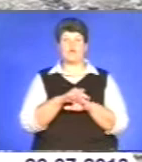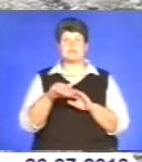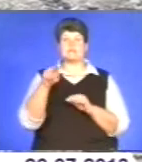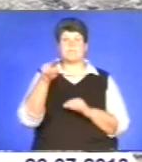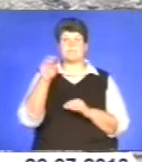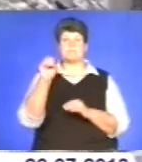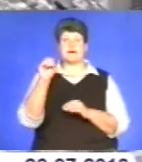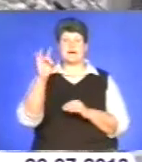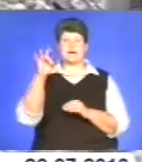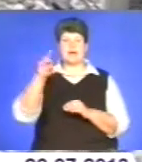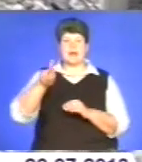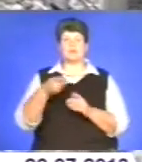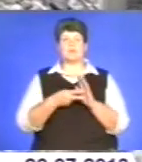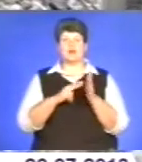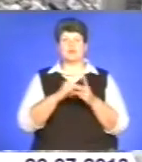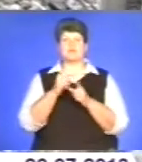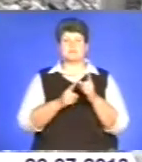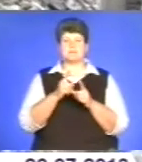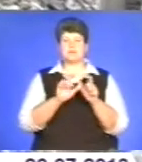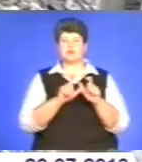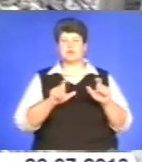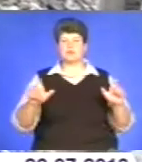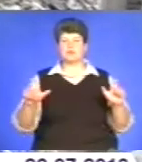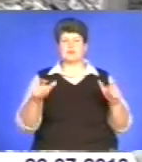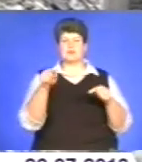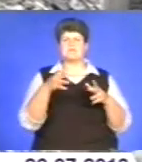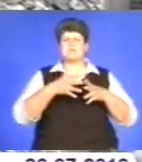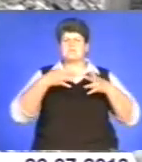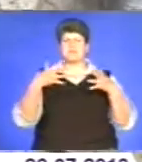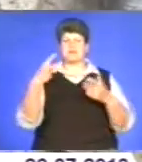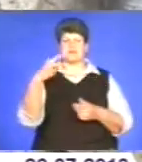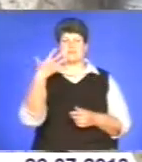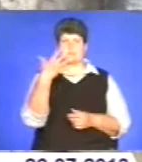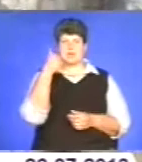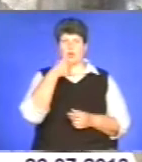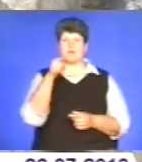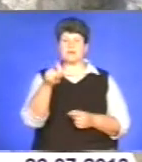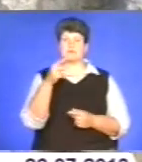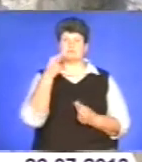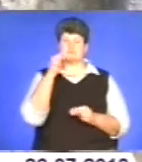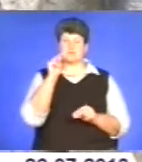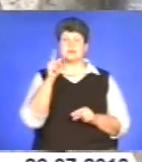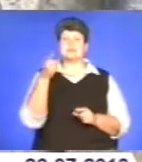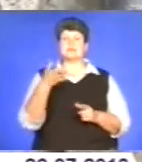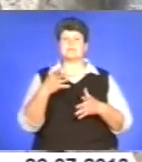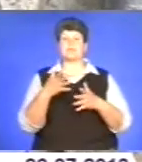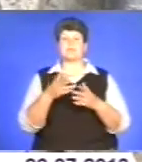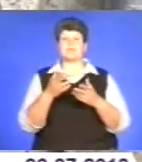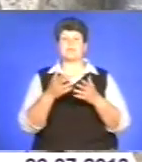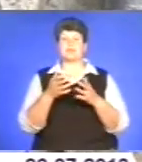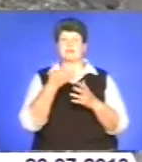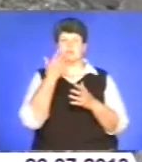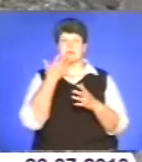планова заміна труб, яким понад 25 років на сучасні енергоефективні. Їх перевага – втрати тепла відсутні, термін